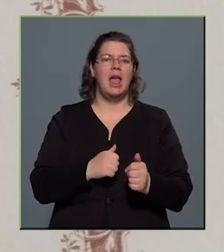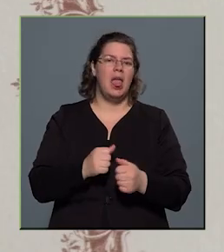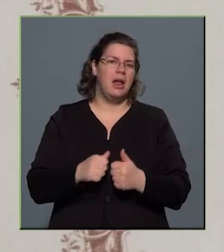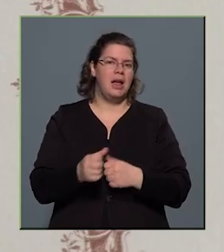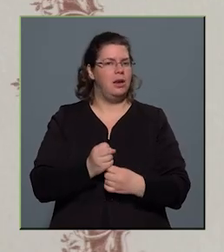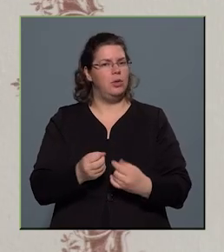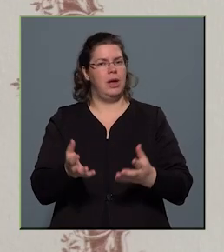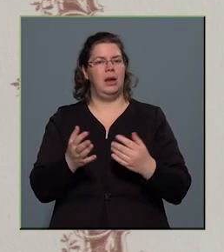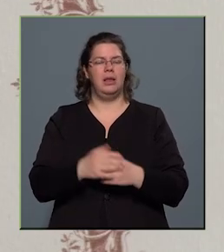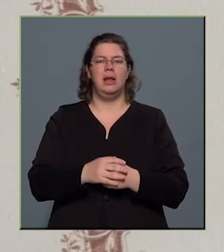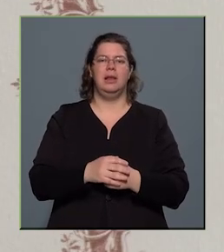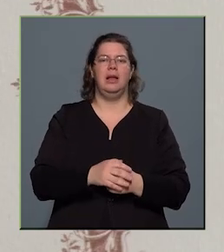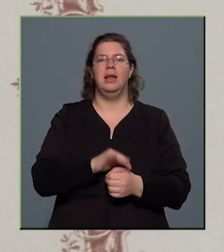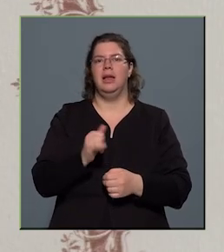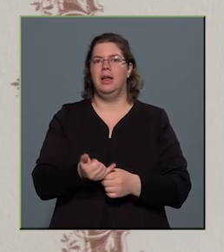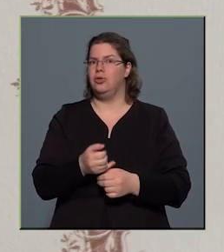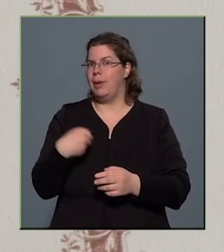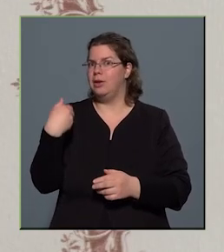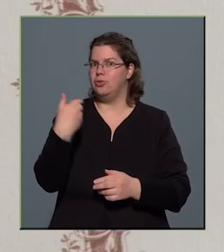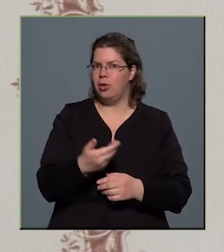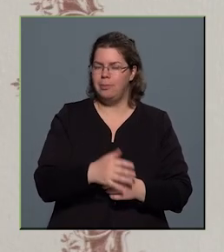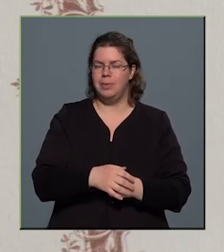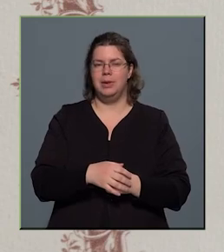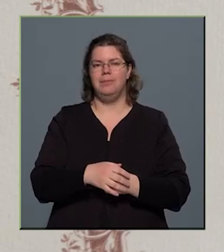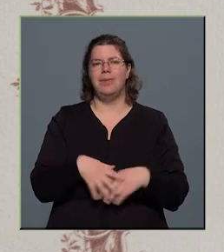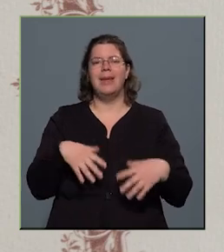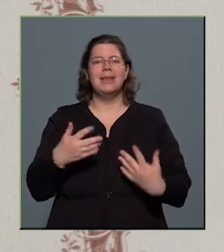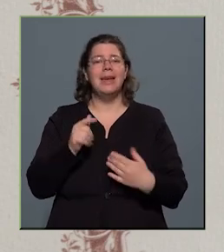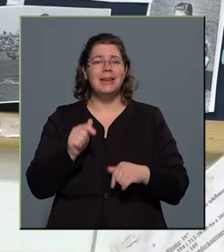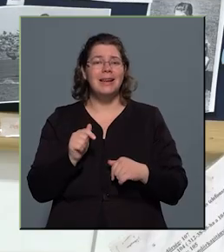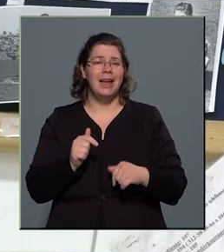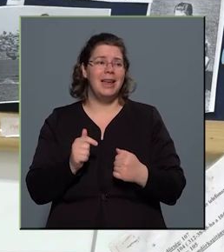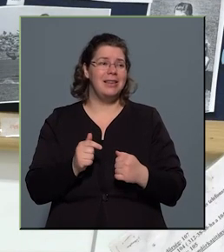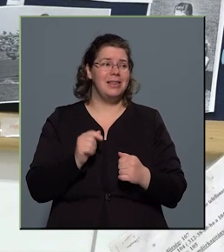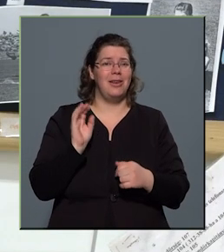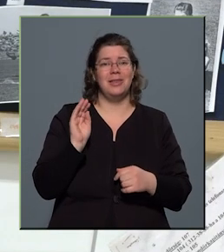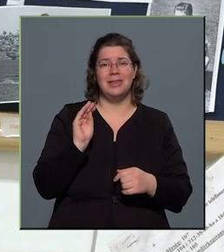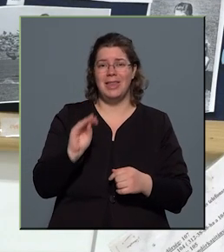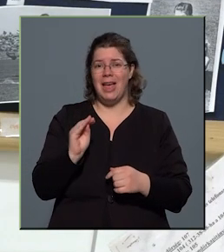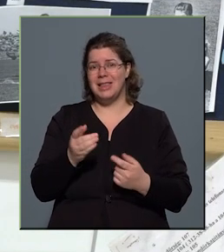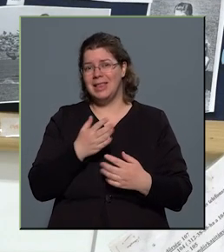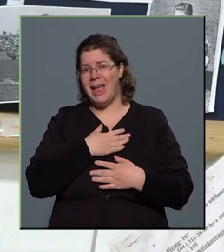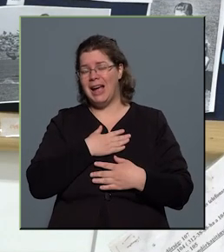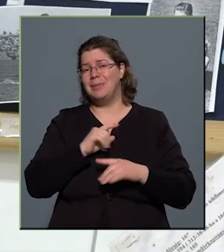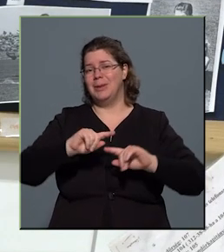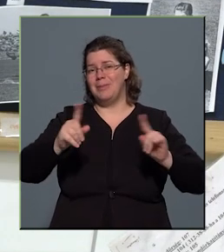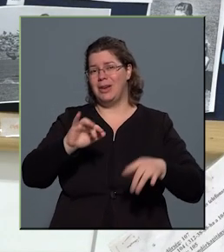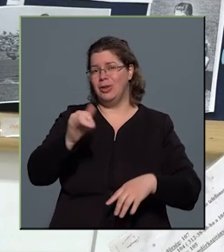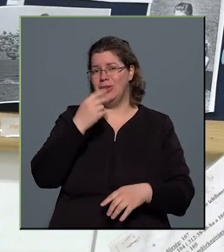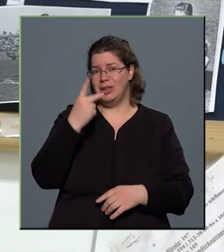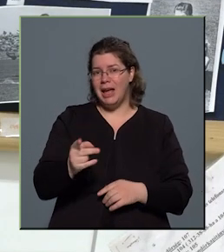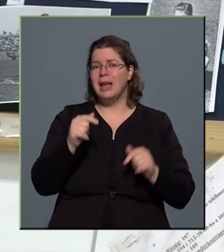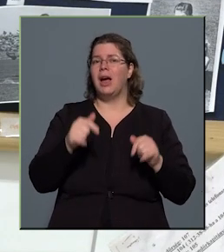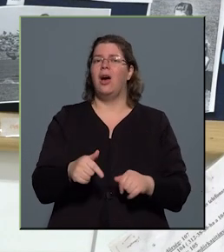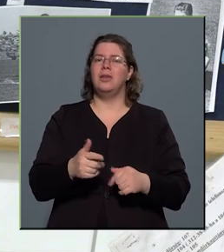előterjesztettek, és hát ezt meg is kaptam, tehát hogy erre azt jelzi nekem, hogy mások is látják azt a